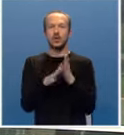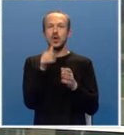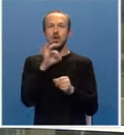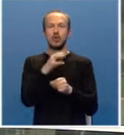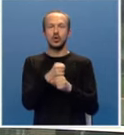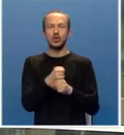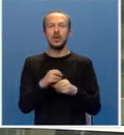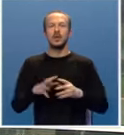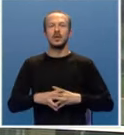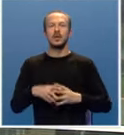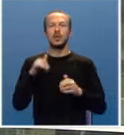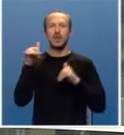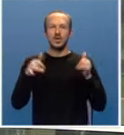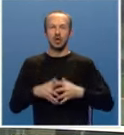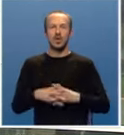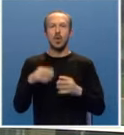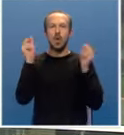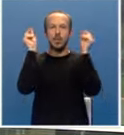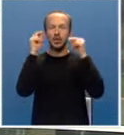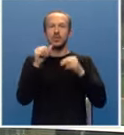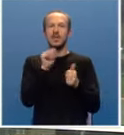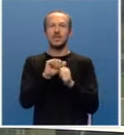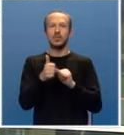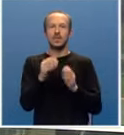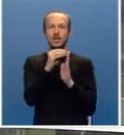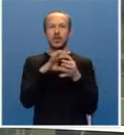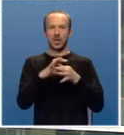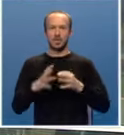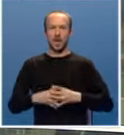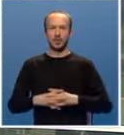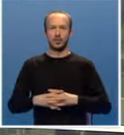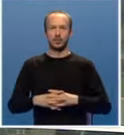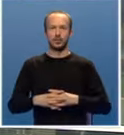podršci infrastrukturnim, turističkim, obrazovnim i sportskim projektima.